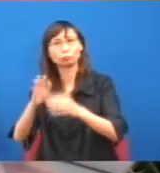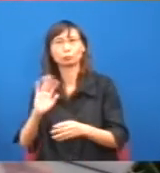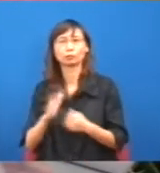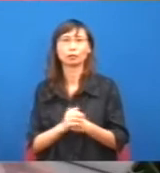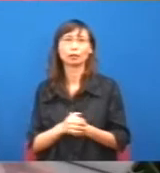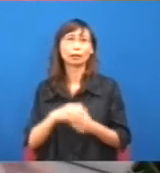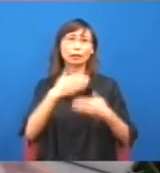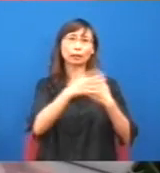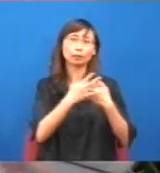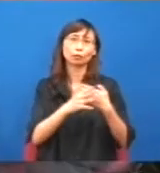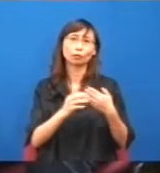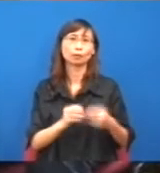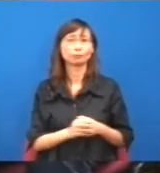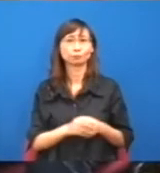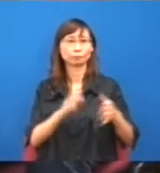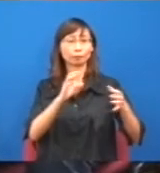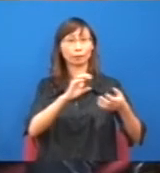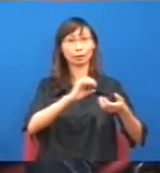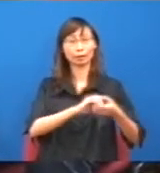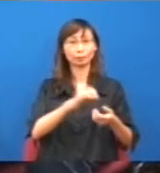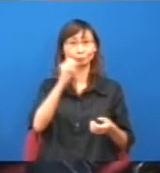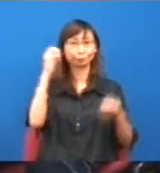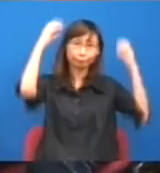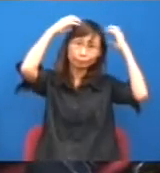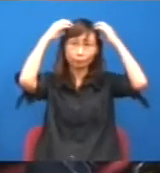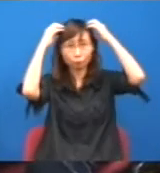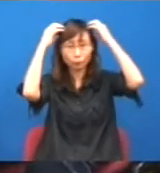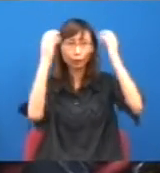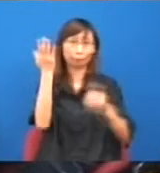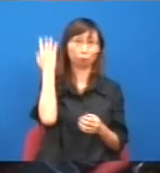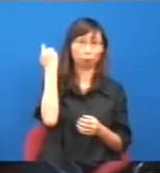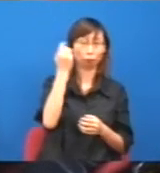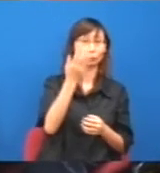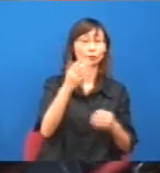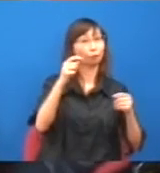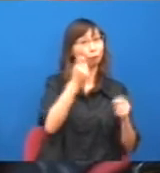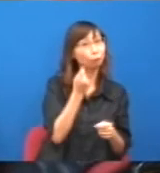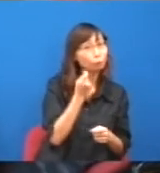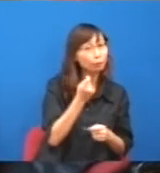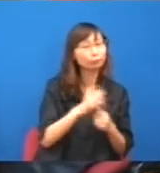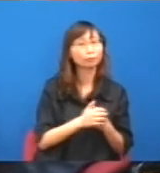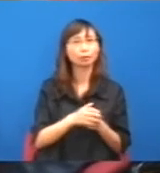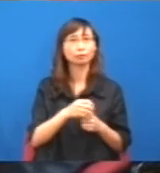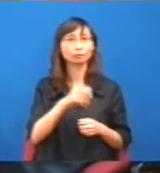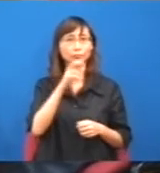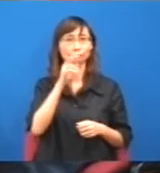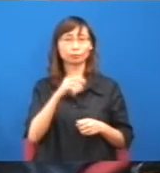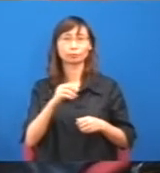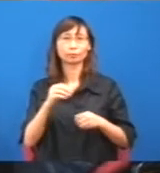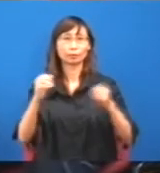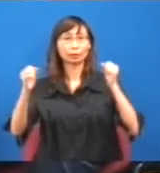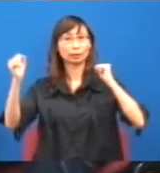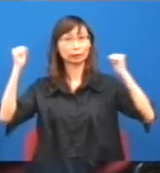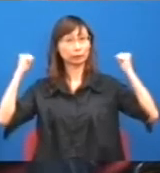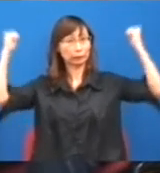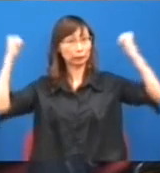裏?嘩,即是來自地樂園,即是叫那人去看這個體育運動,或者